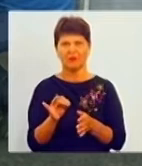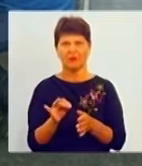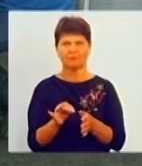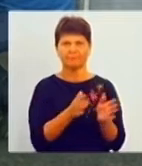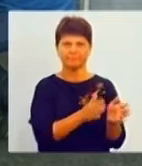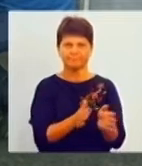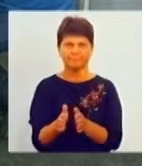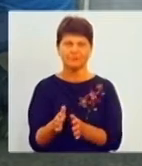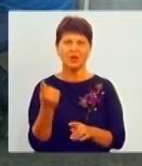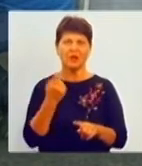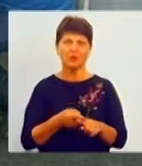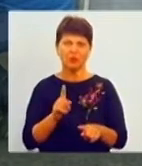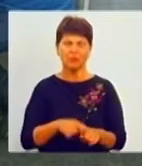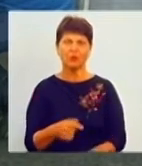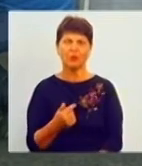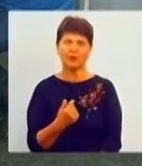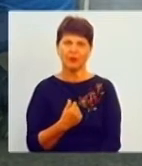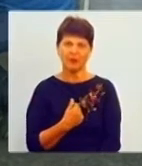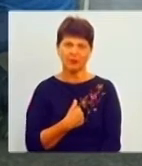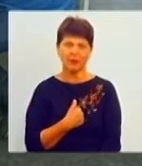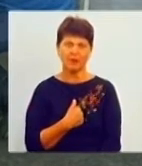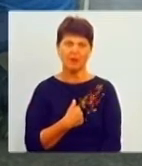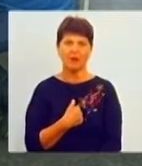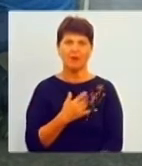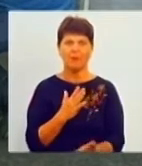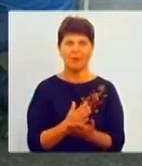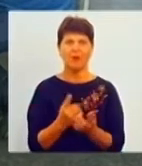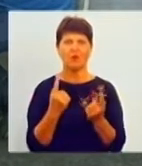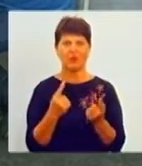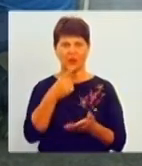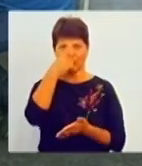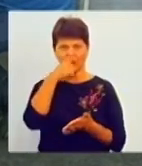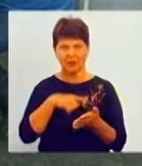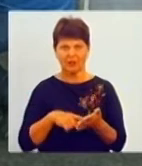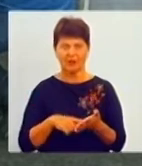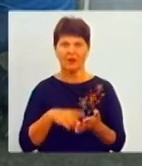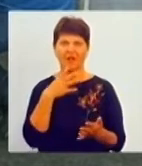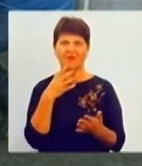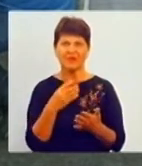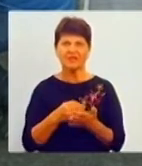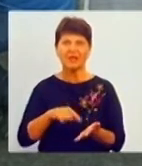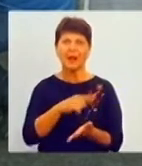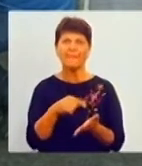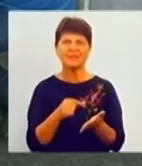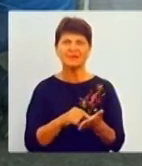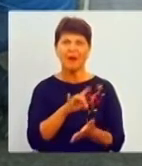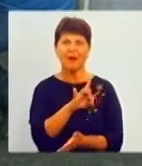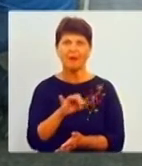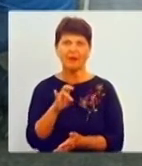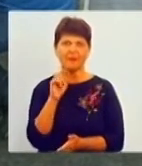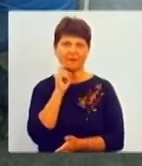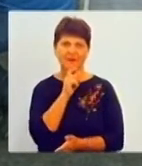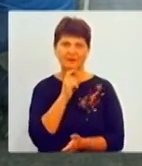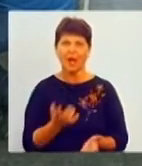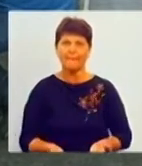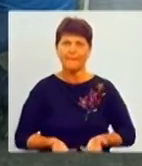Тому я маю велику надію на те, що власник Вінницька міська рада нас підтримує в цьому і